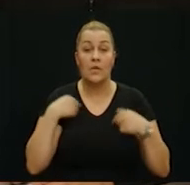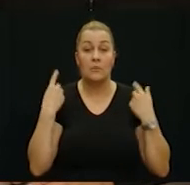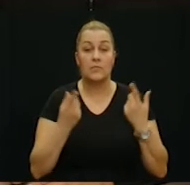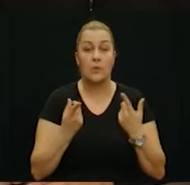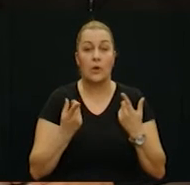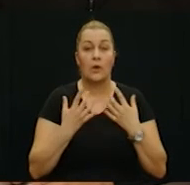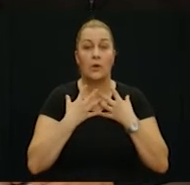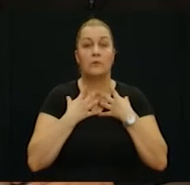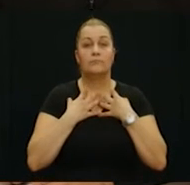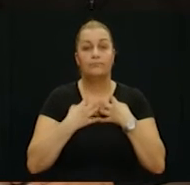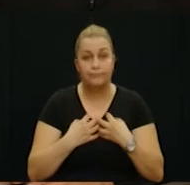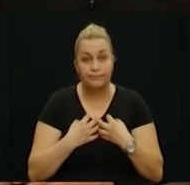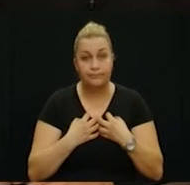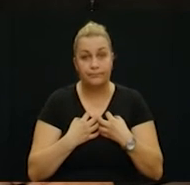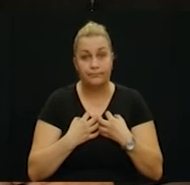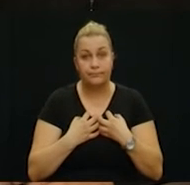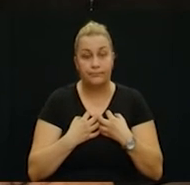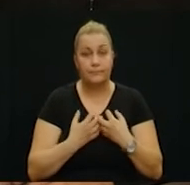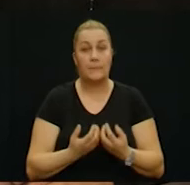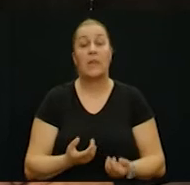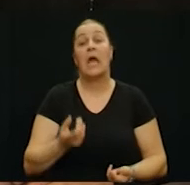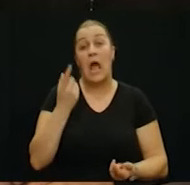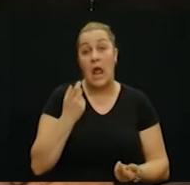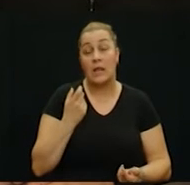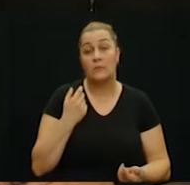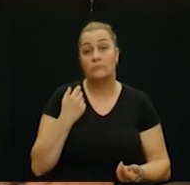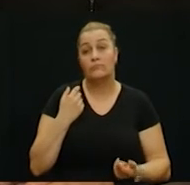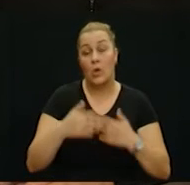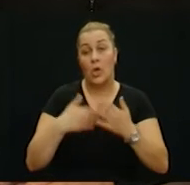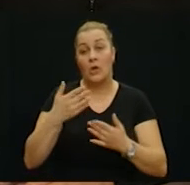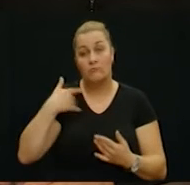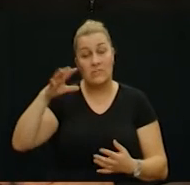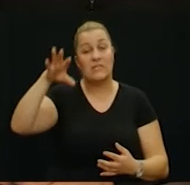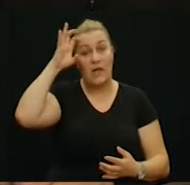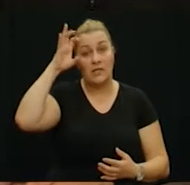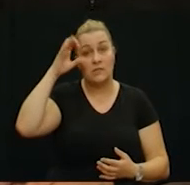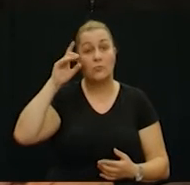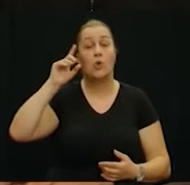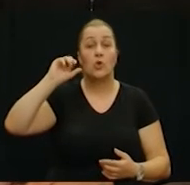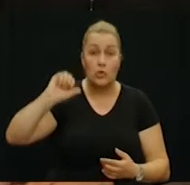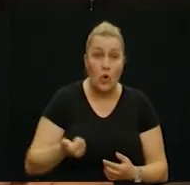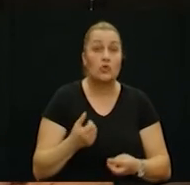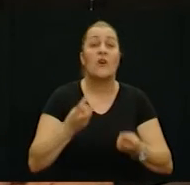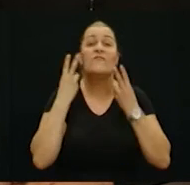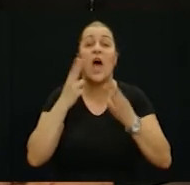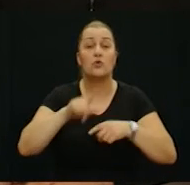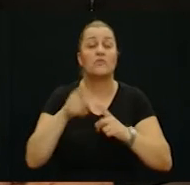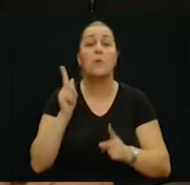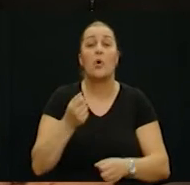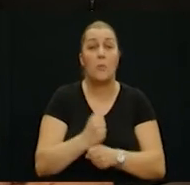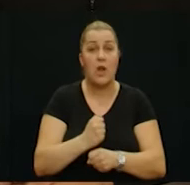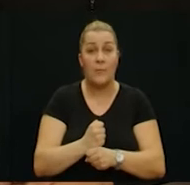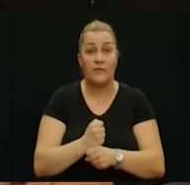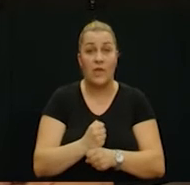smo pali da tako kažem u apatiju ali smo onda shvatili da moramo još nešto jako važno